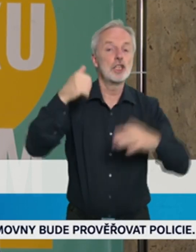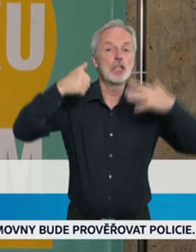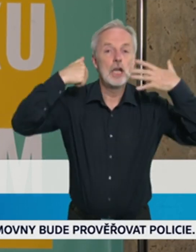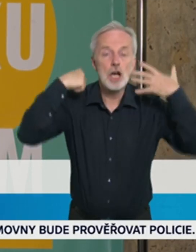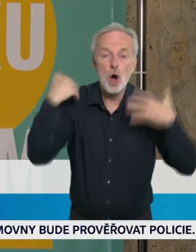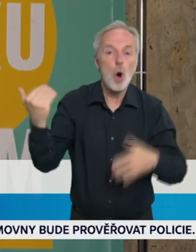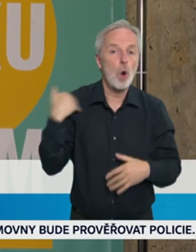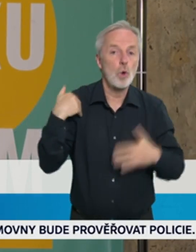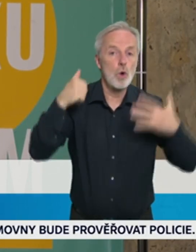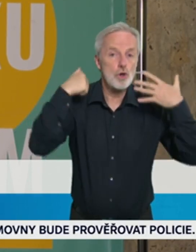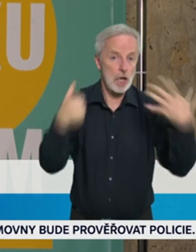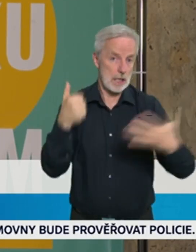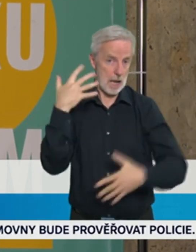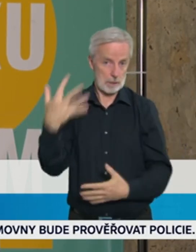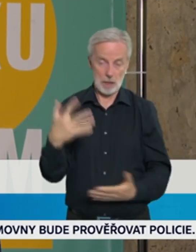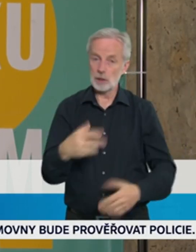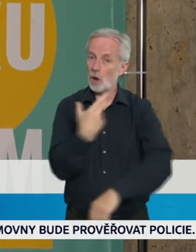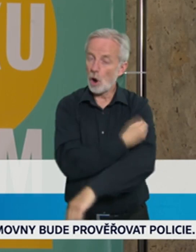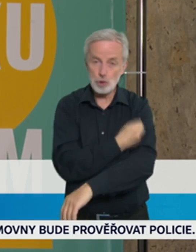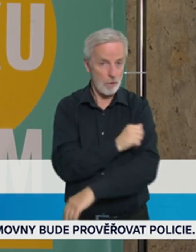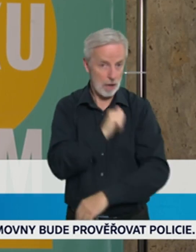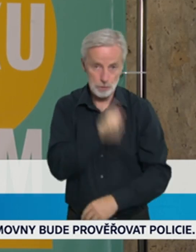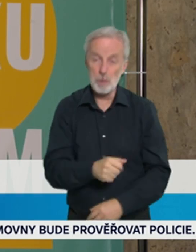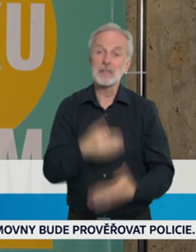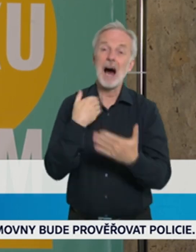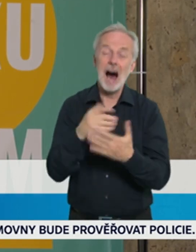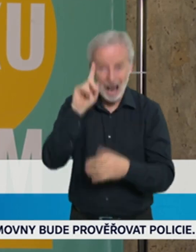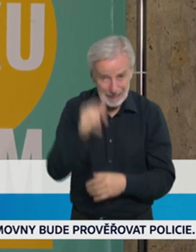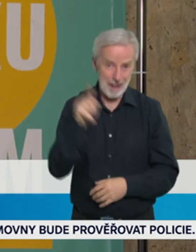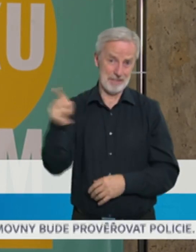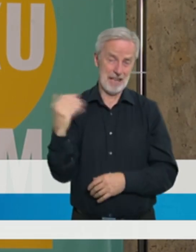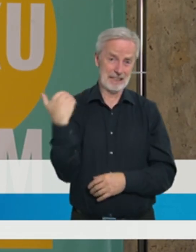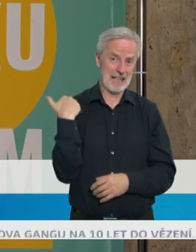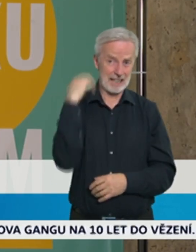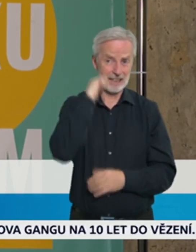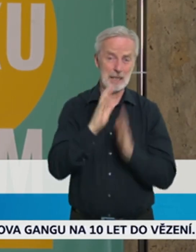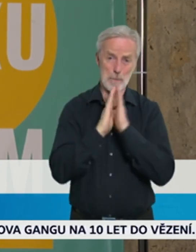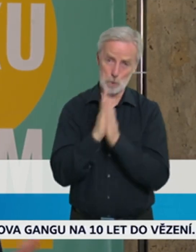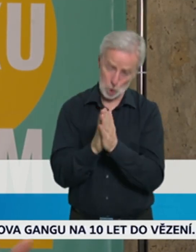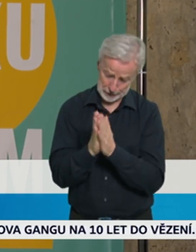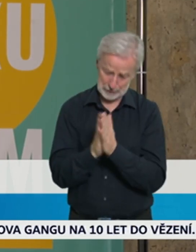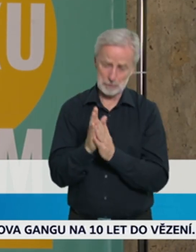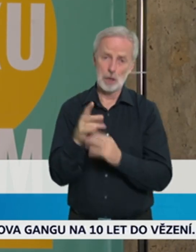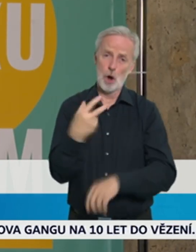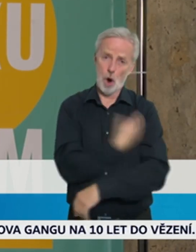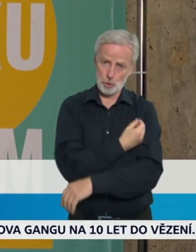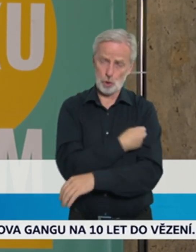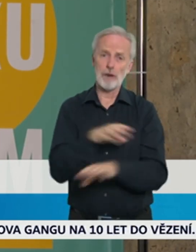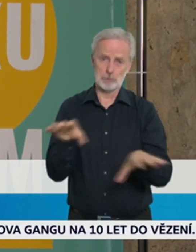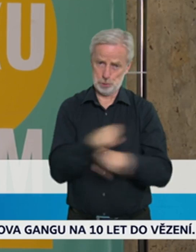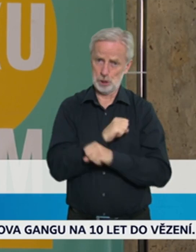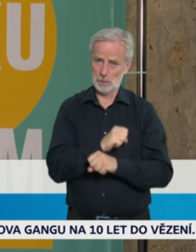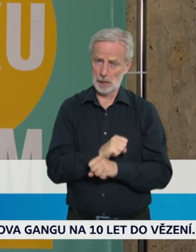naočkování. A zejména ty bych chtěl poprosit, aby skutečně se očkovat nechali. Dnes stále